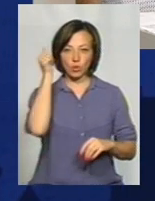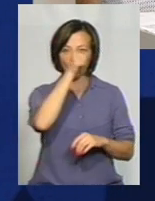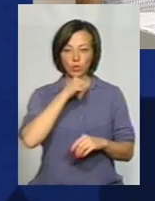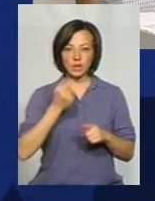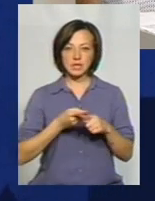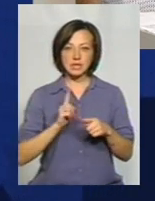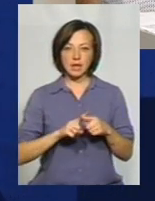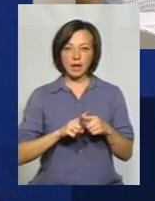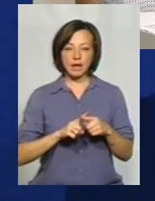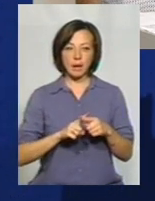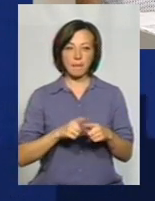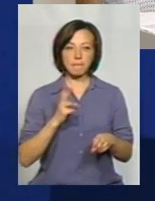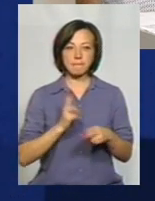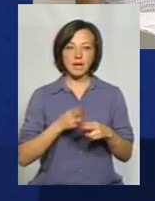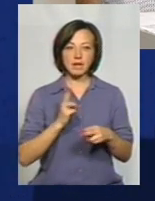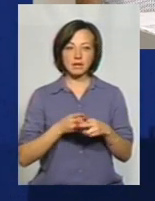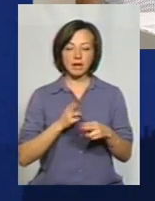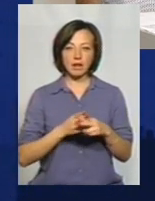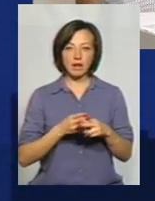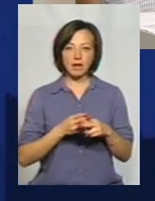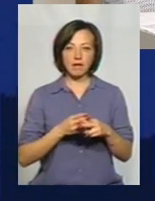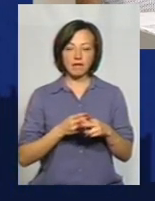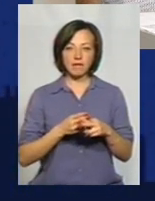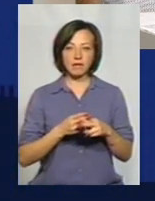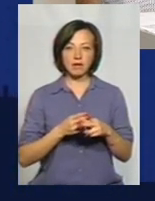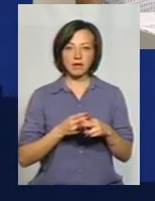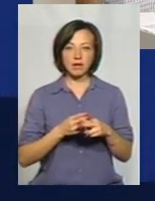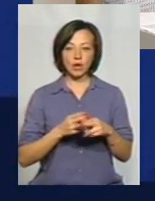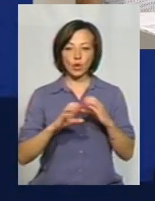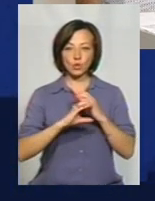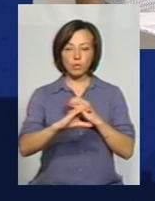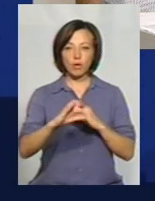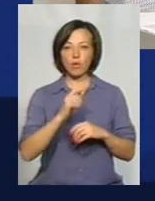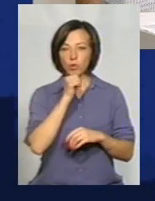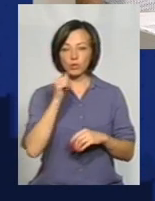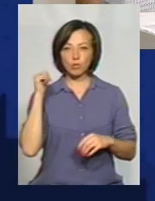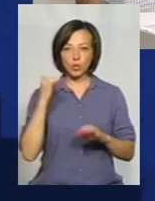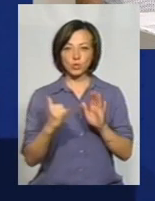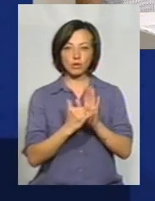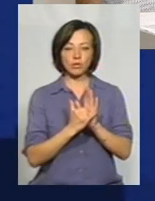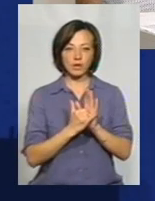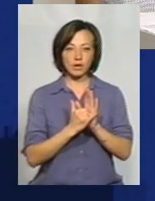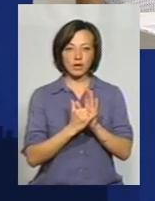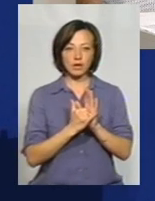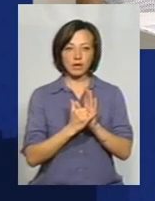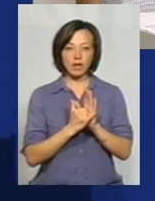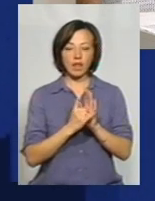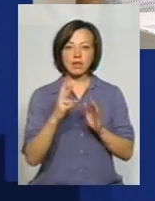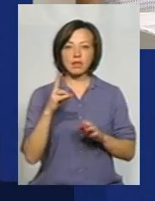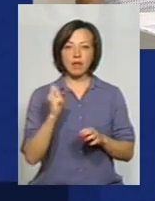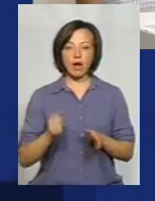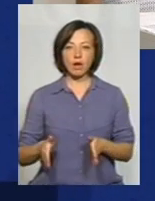це металеві гуфровані труби, які ми вже в минулому році встановили на отебільній дороці